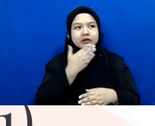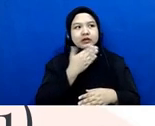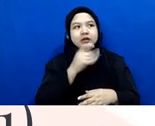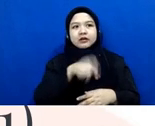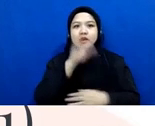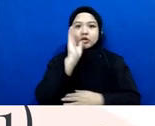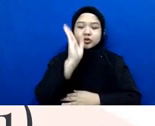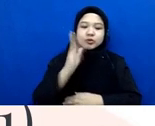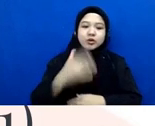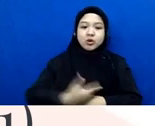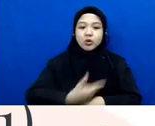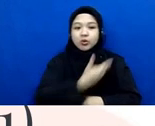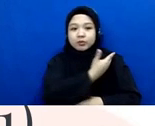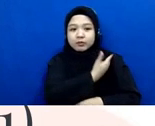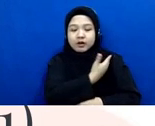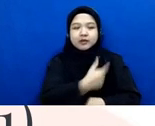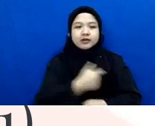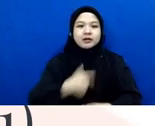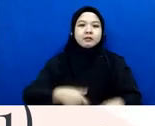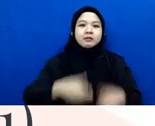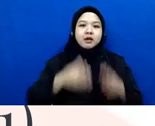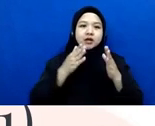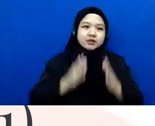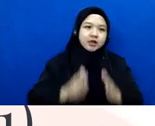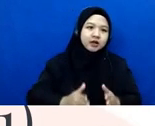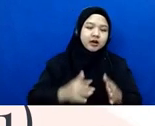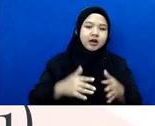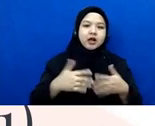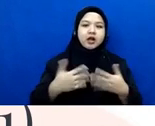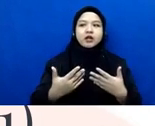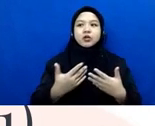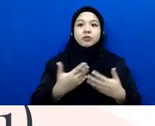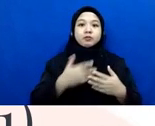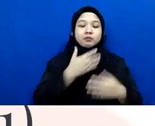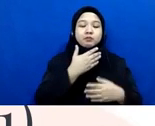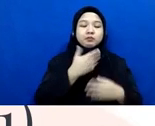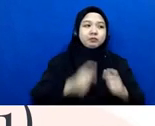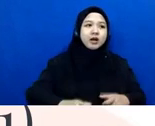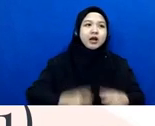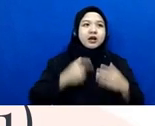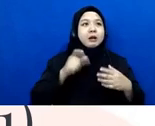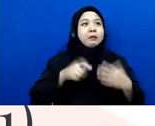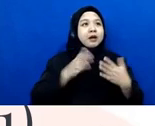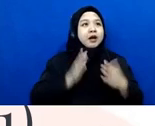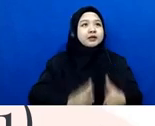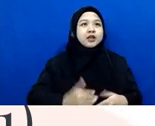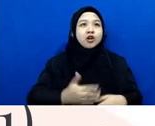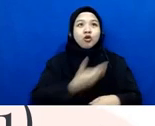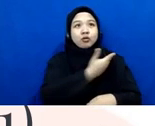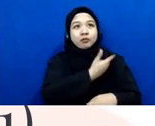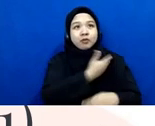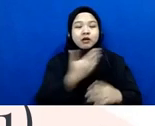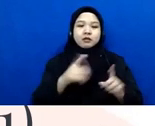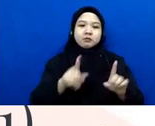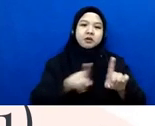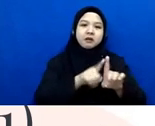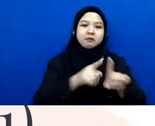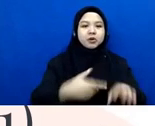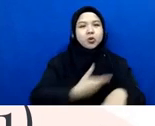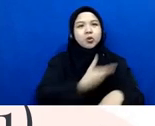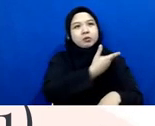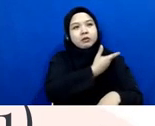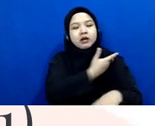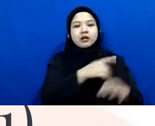penasihat hukum korban dan penasihat hukum tersangka gitu terus pendamping dari korban atau tersangka tergantung